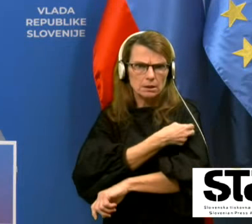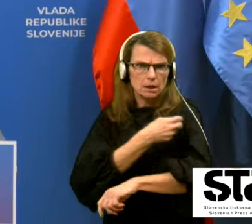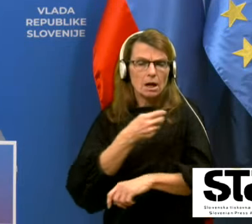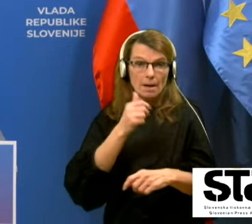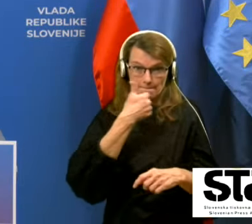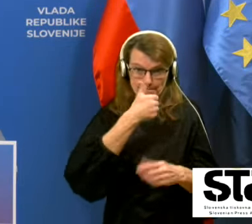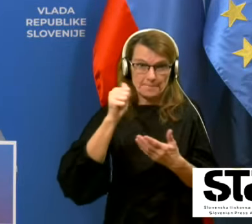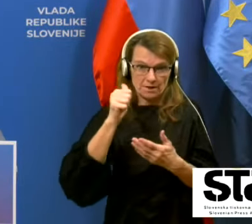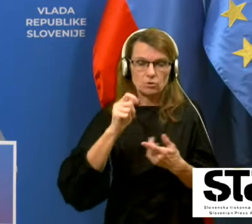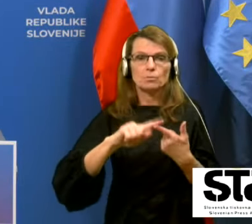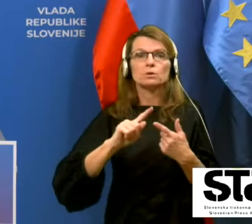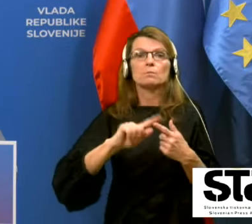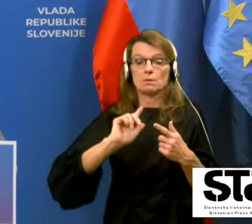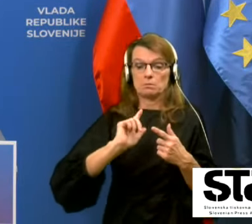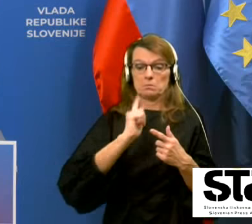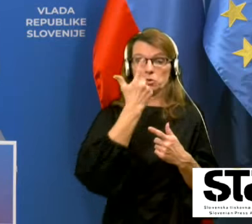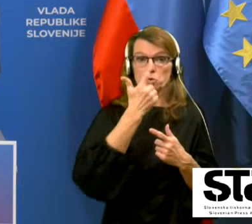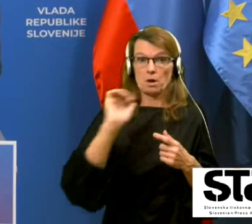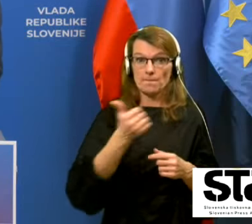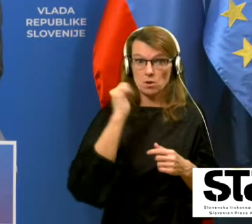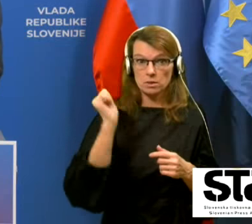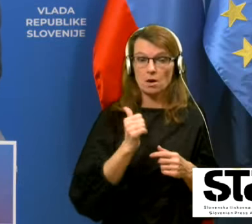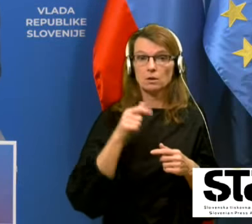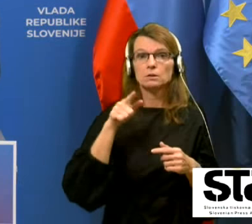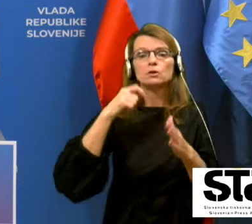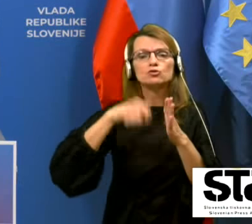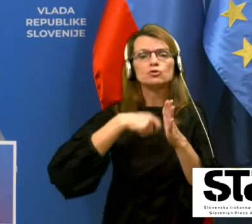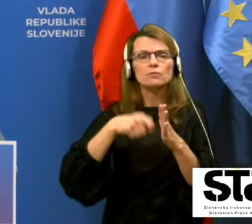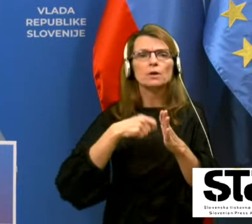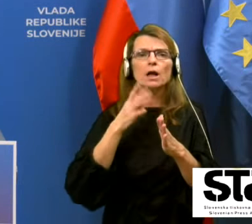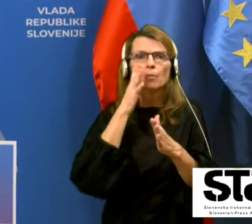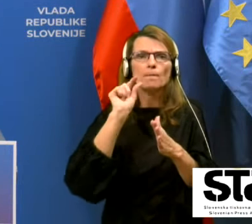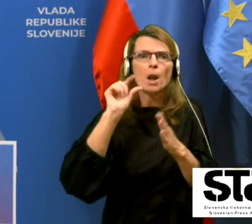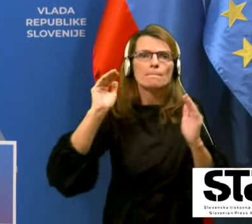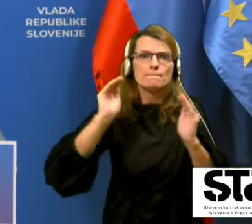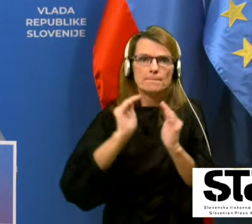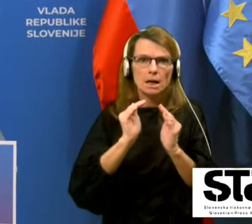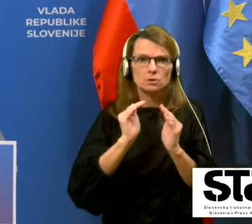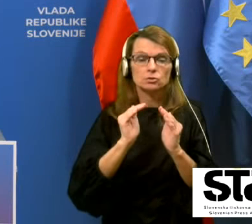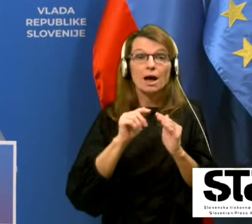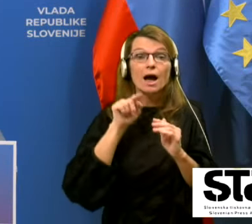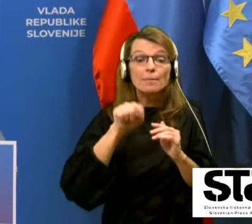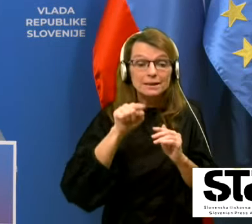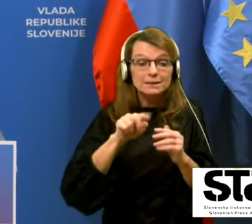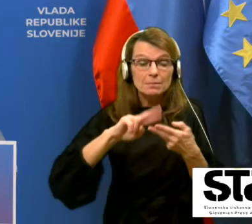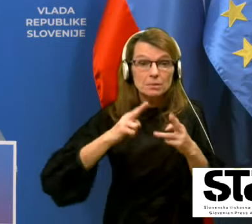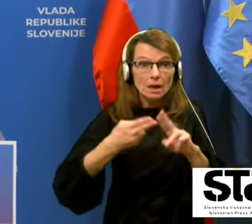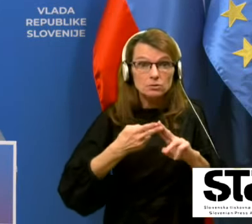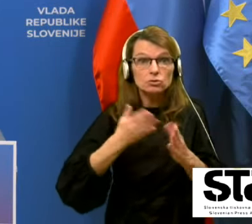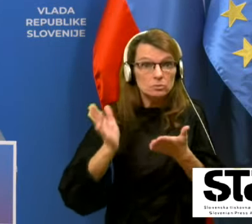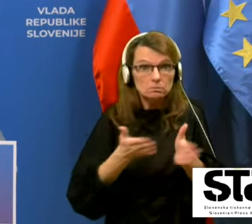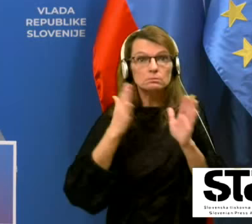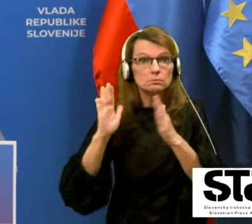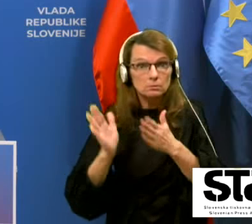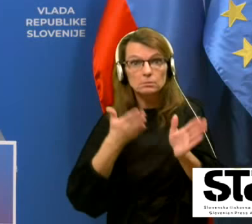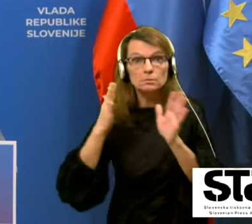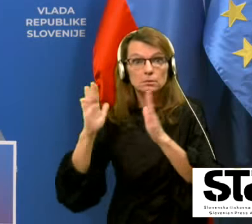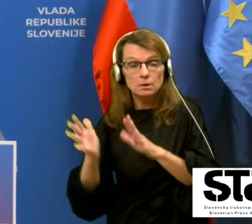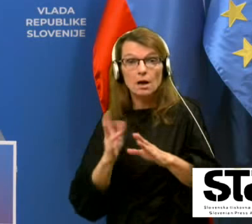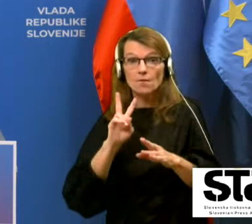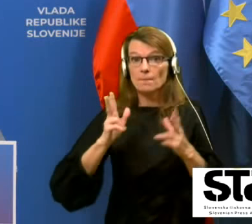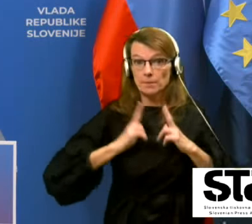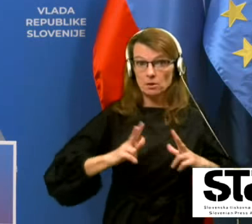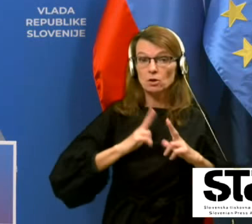ponavljati, je ta številka potem nekoliko manjša. Ampak s tako dinamiko in v pričakovanju, da bo